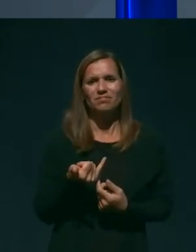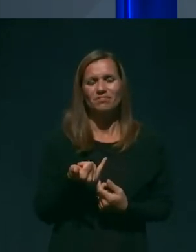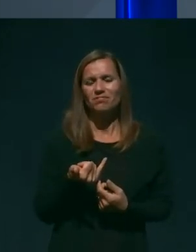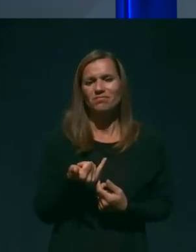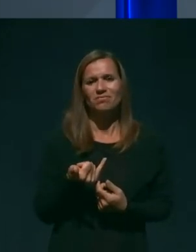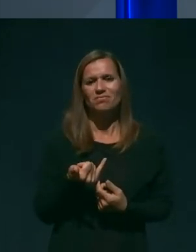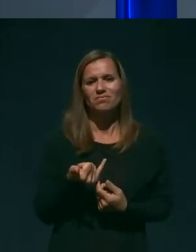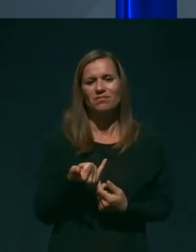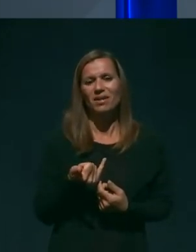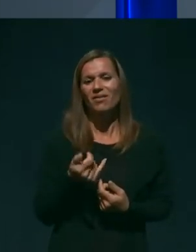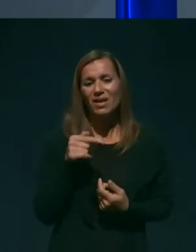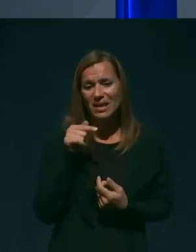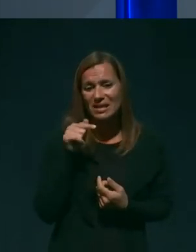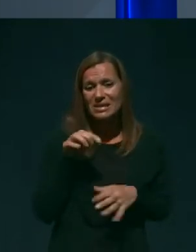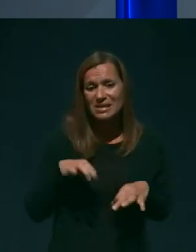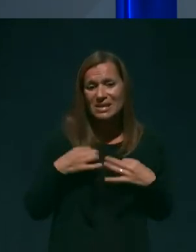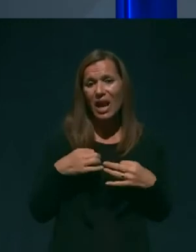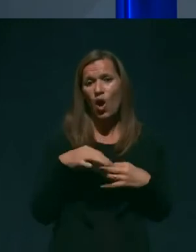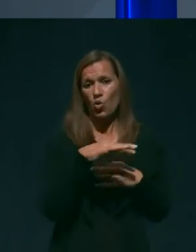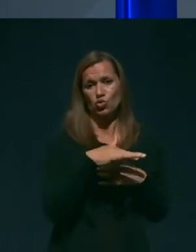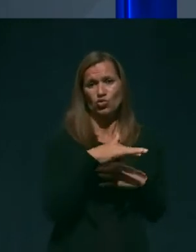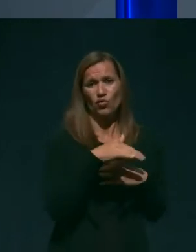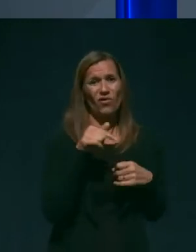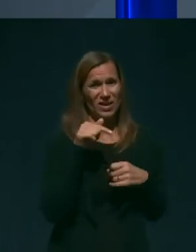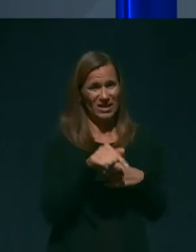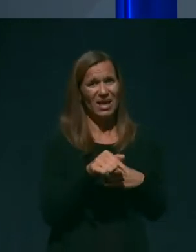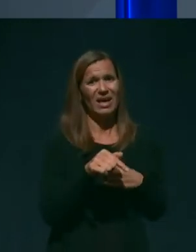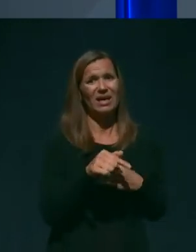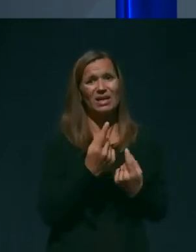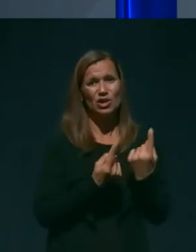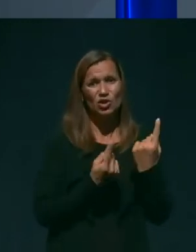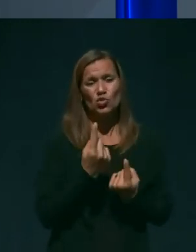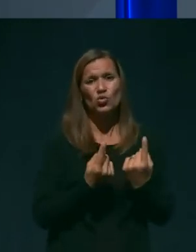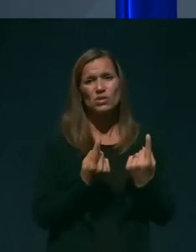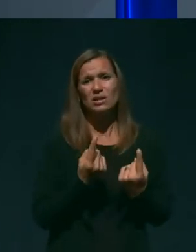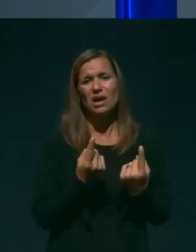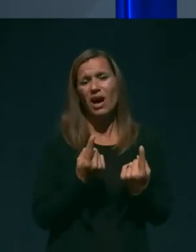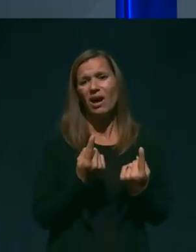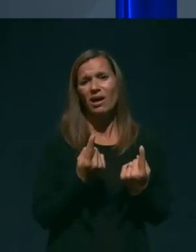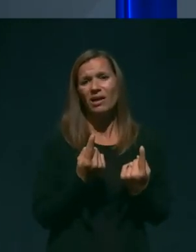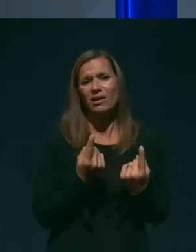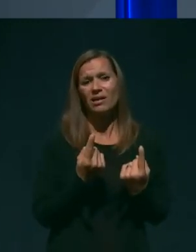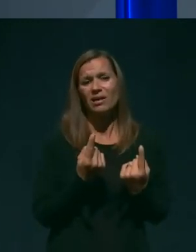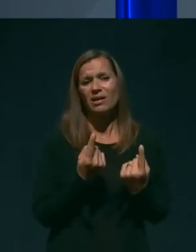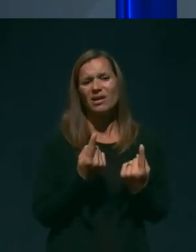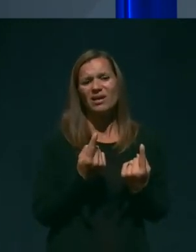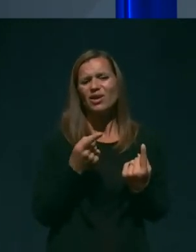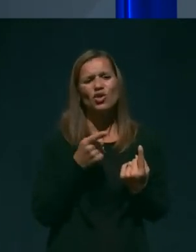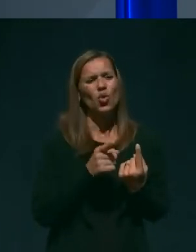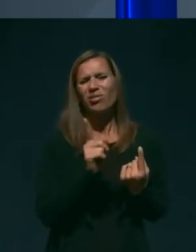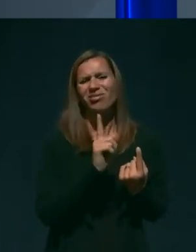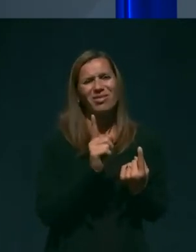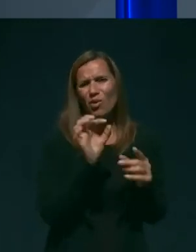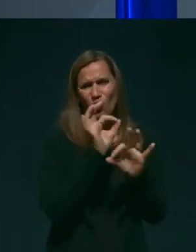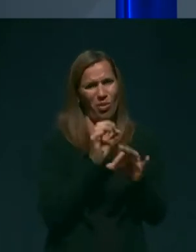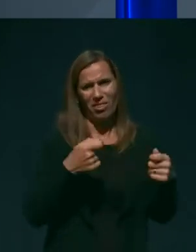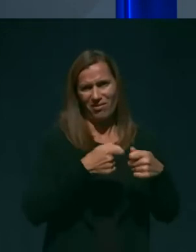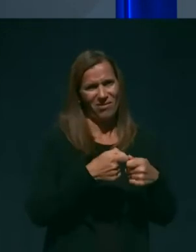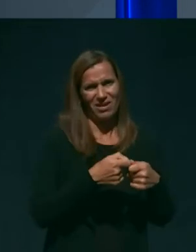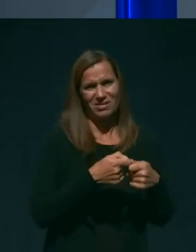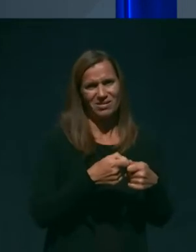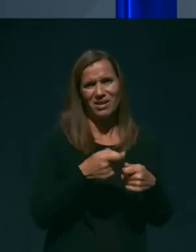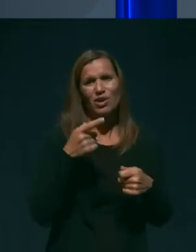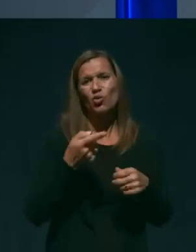v teh diskusijah bolj kolateralna škoda in da gre predvsem v prvi vrsti za politično vprašanje in